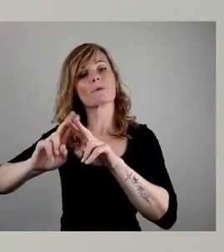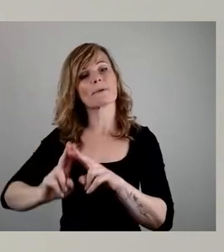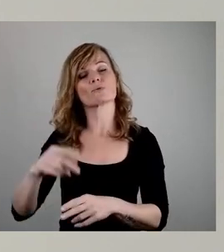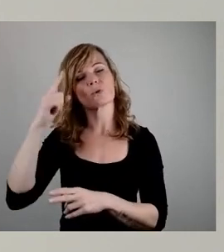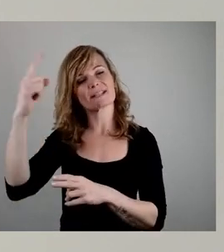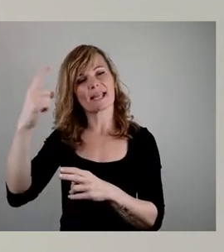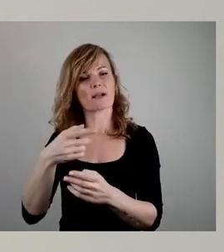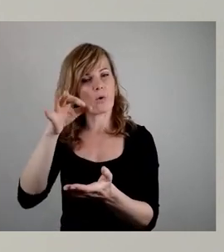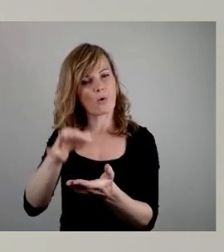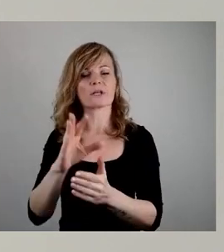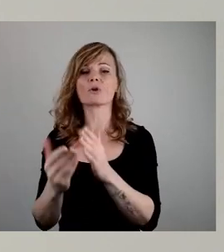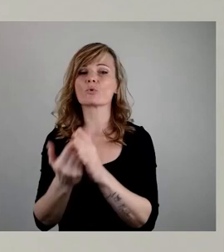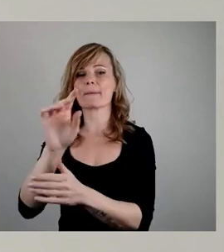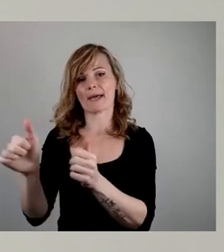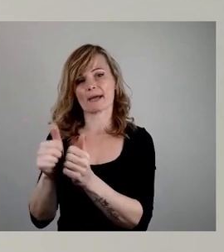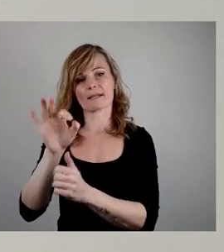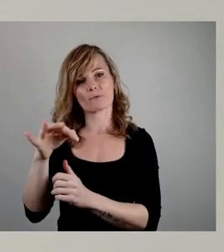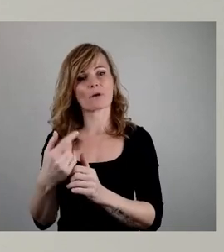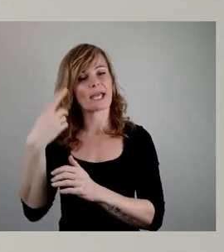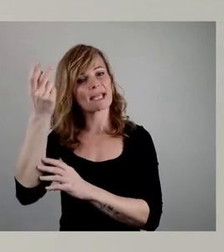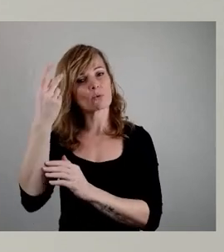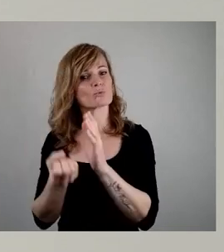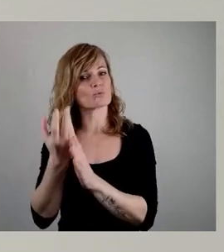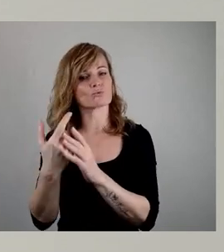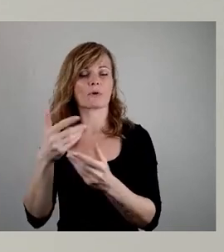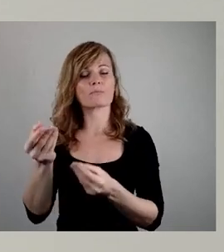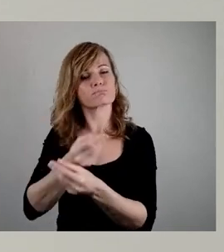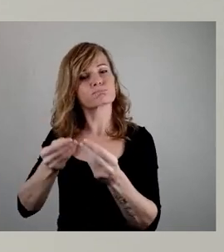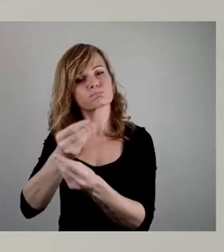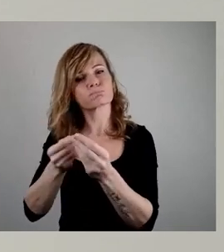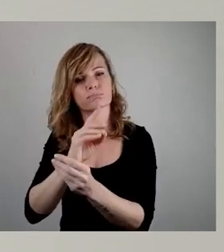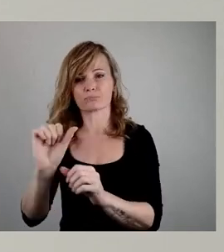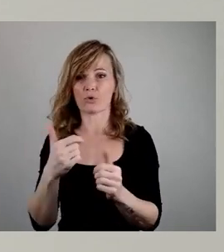Beirats für Erinnerungskulturen dann entsprechend diskutiert werden können.